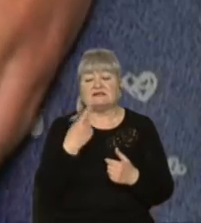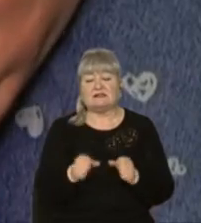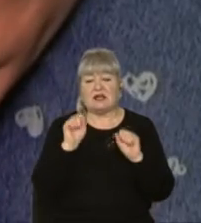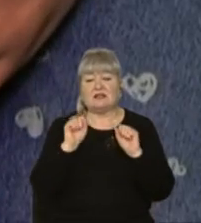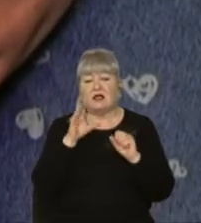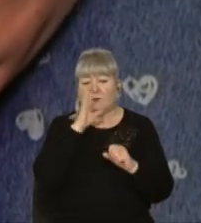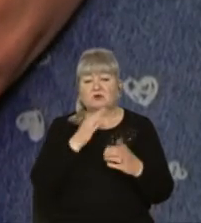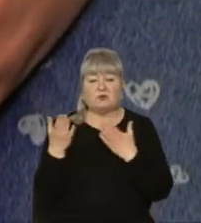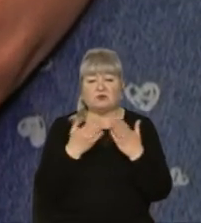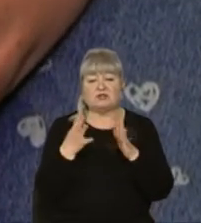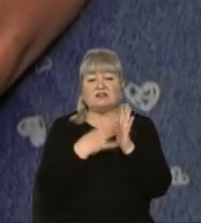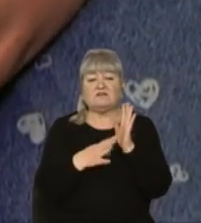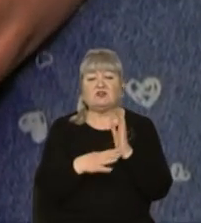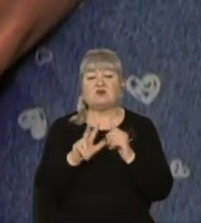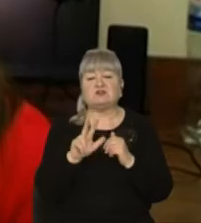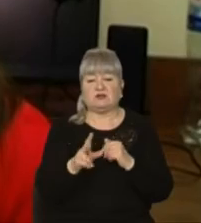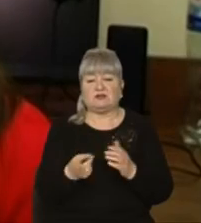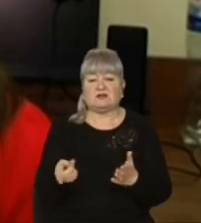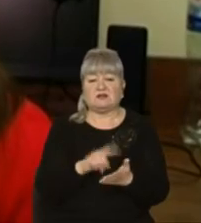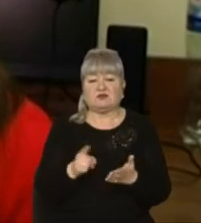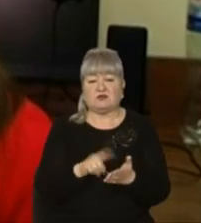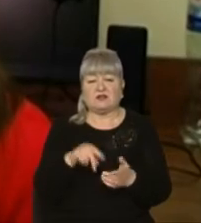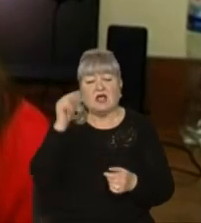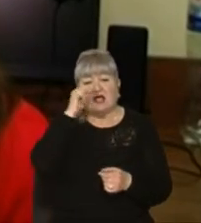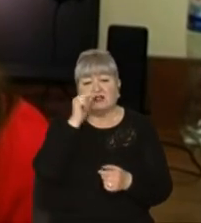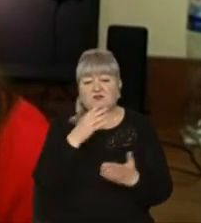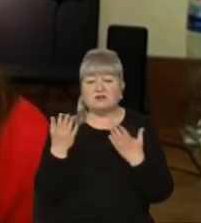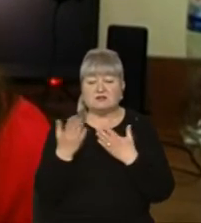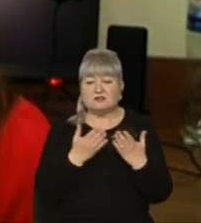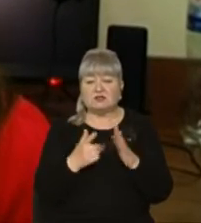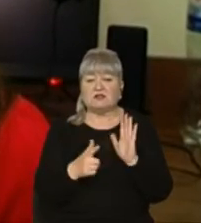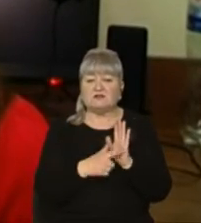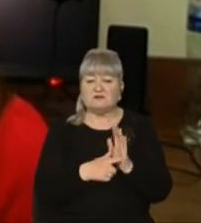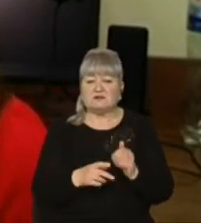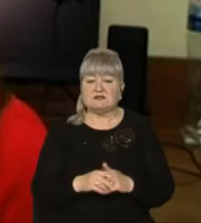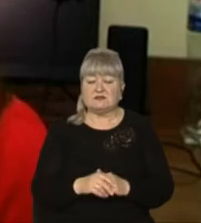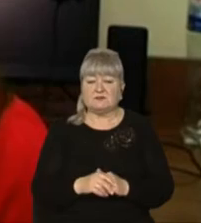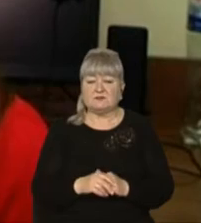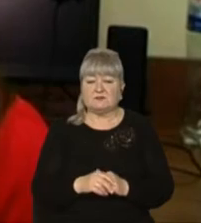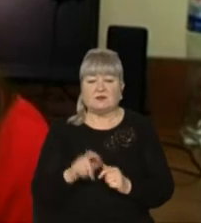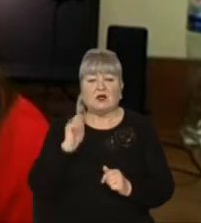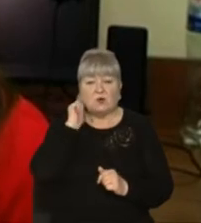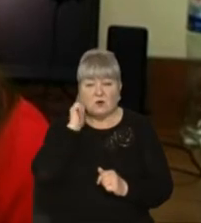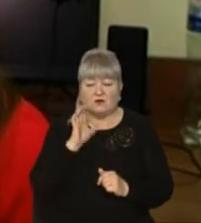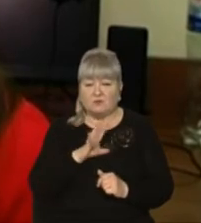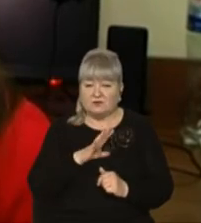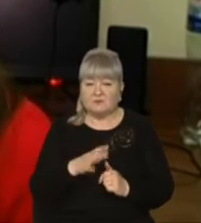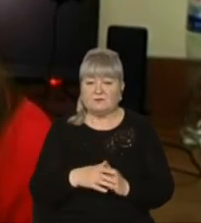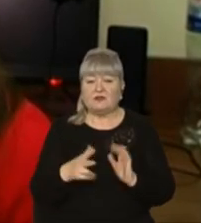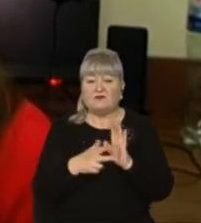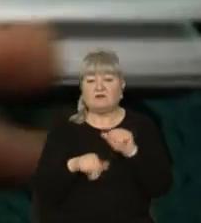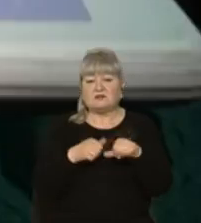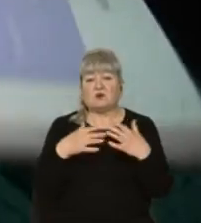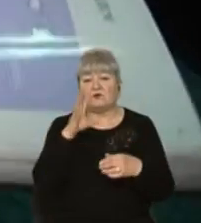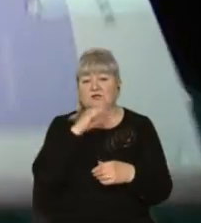прочитати 93 сторінки. Навчилася читати в сім років, вісім років вже